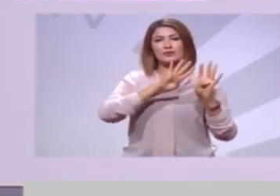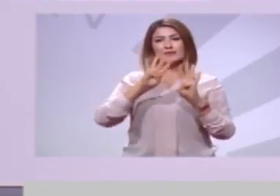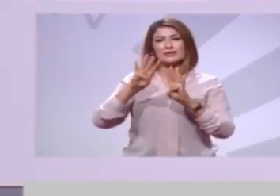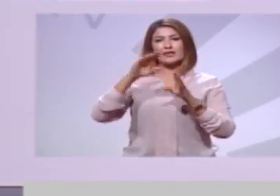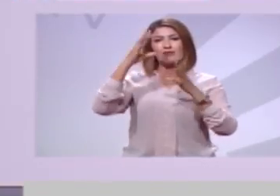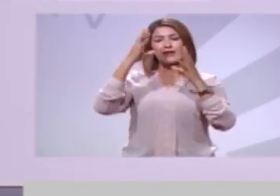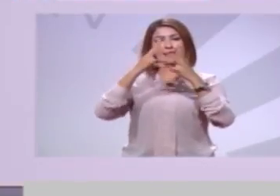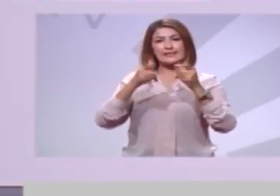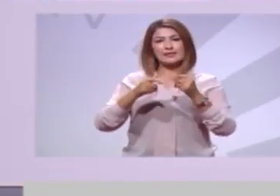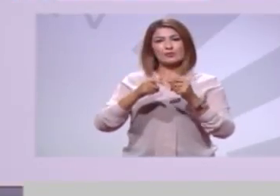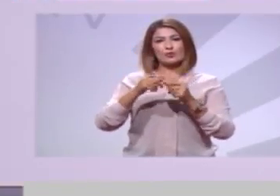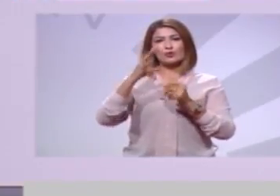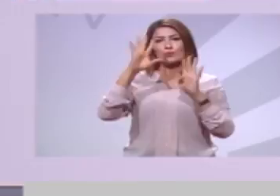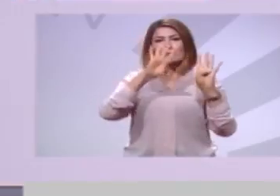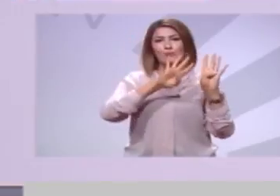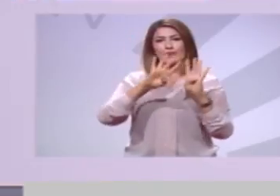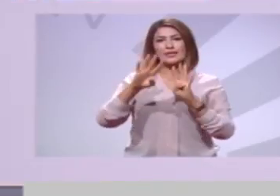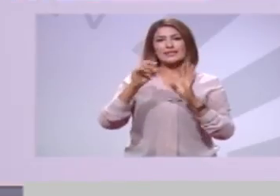ورمز المنظار